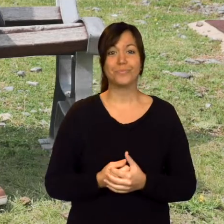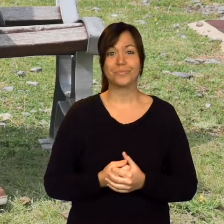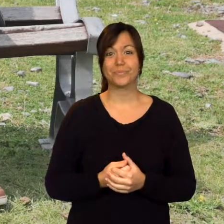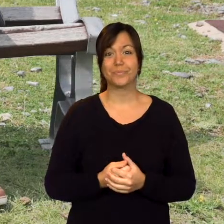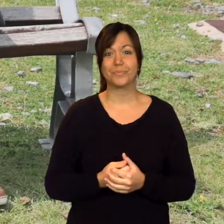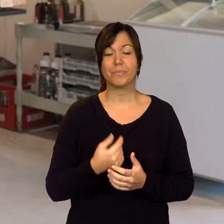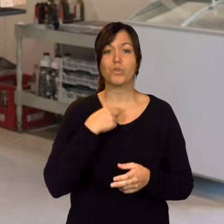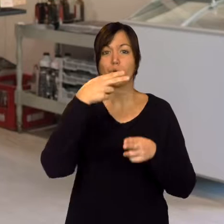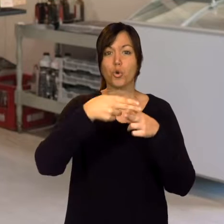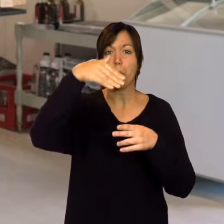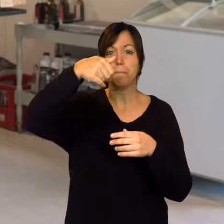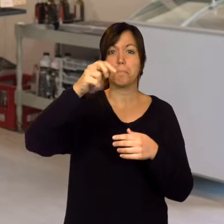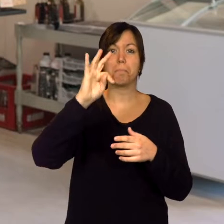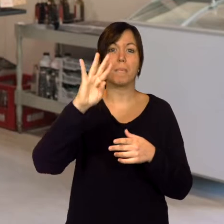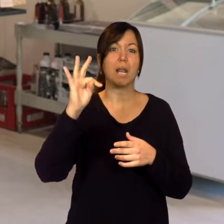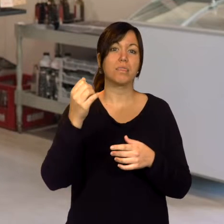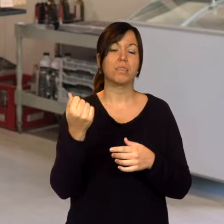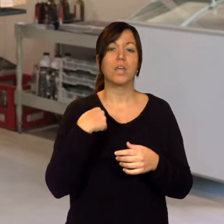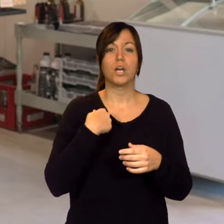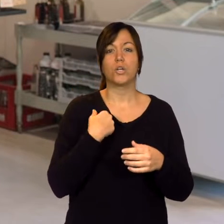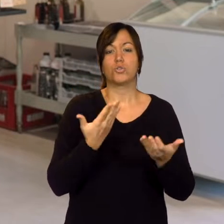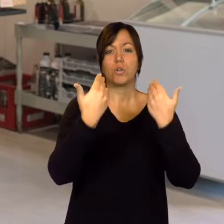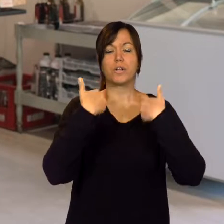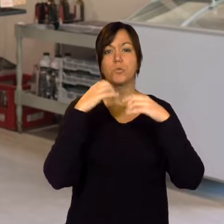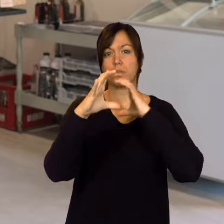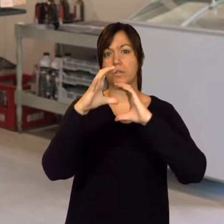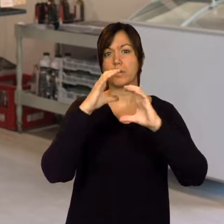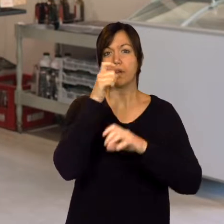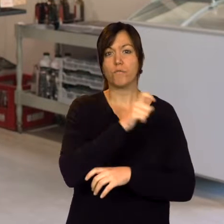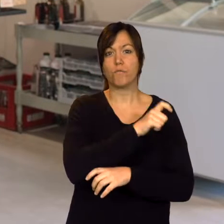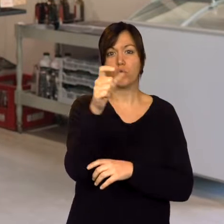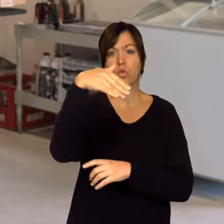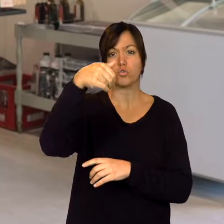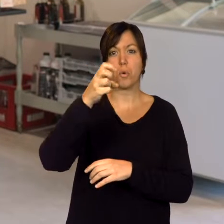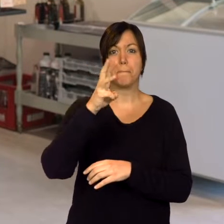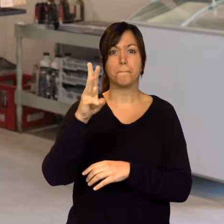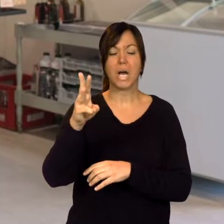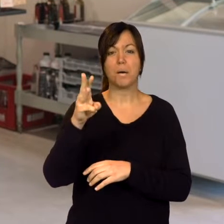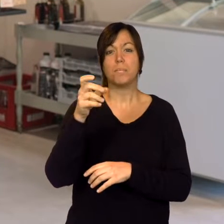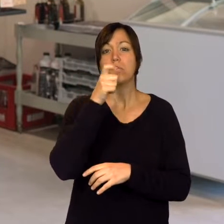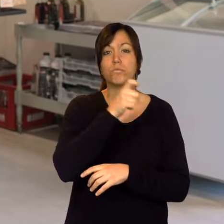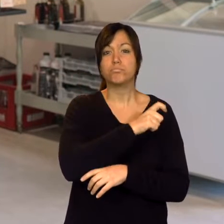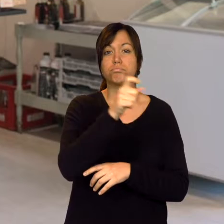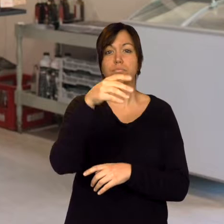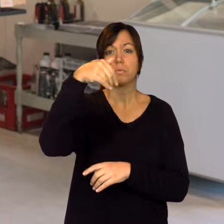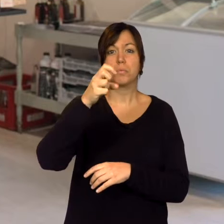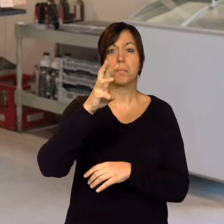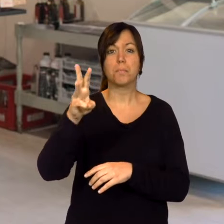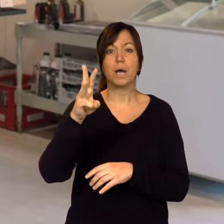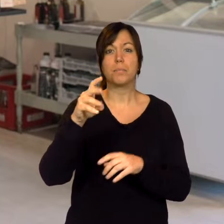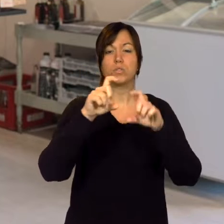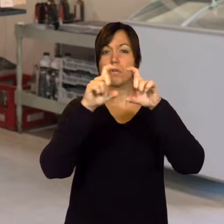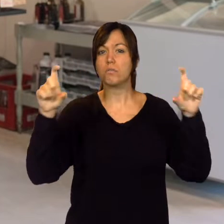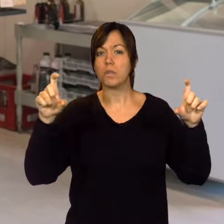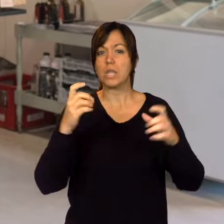a ti. Soc Marta Roder, soc la responsable de comunicació de la Fundació MAP. La Fundació MAP és una entitat